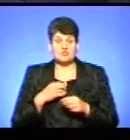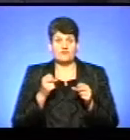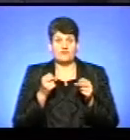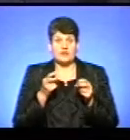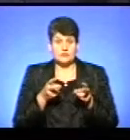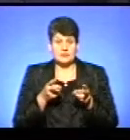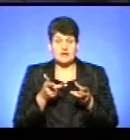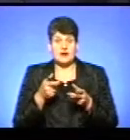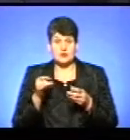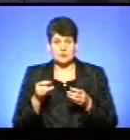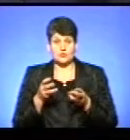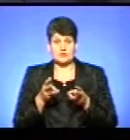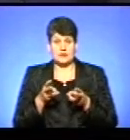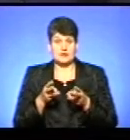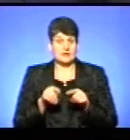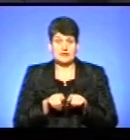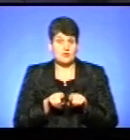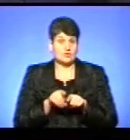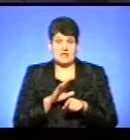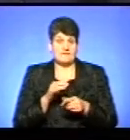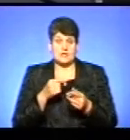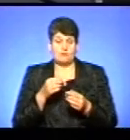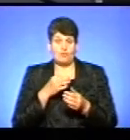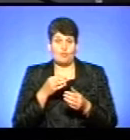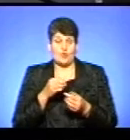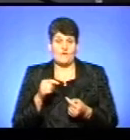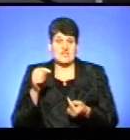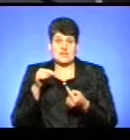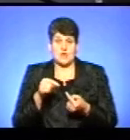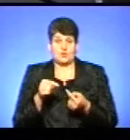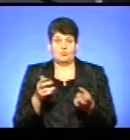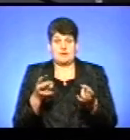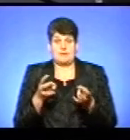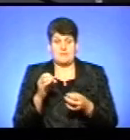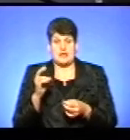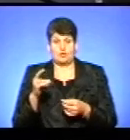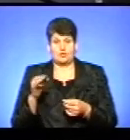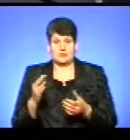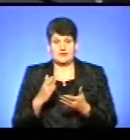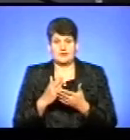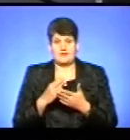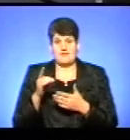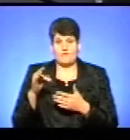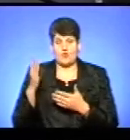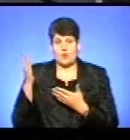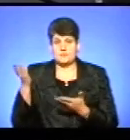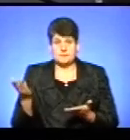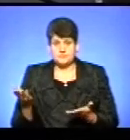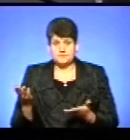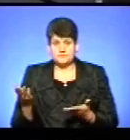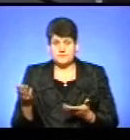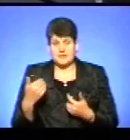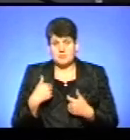газових котельнях також абсолютно не відповідають майбутнім потребам екології, яка запроваджується в Європі і так далі. Тому